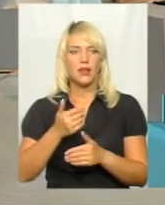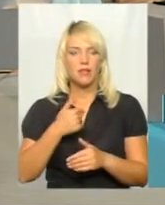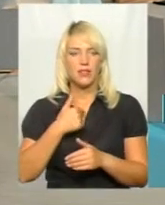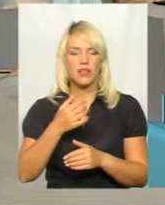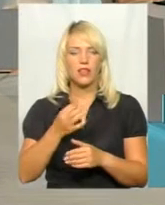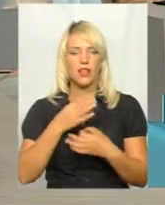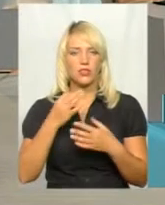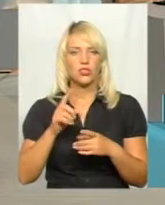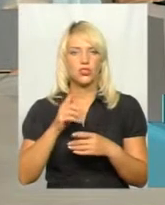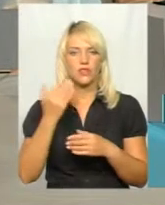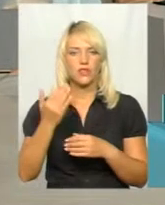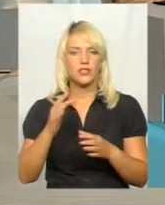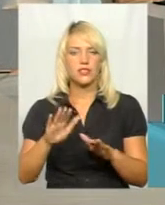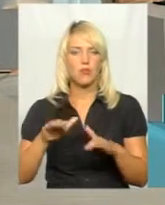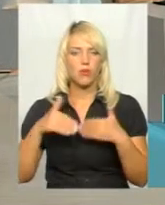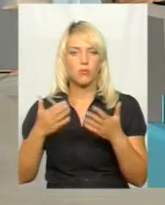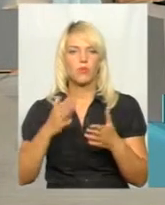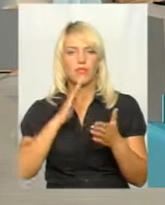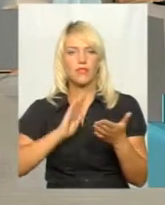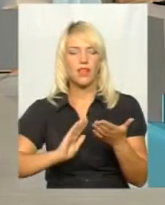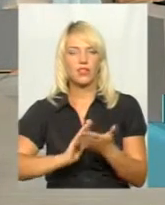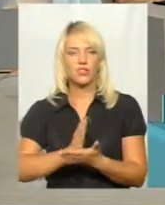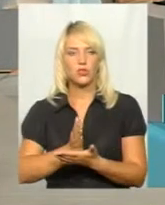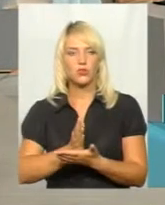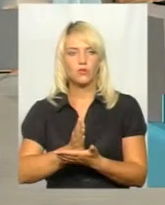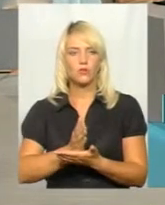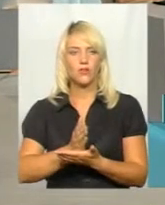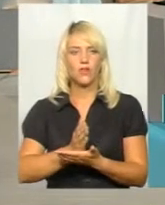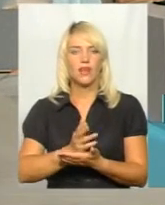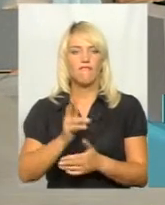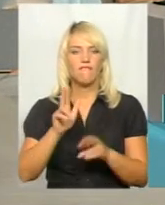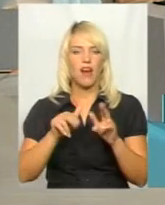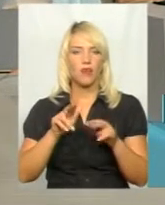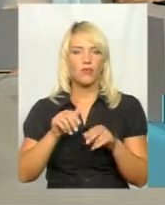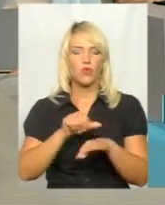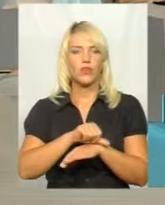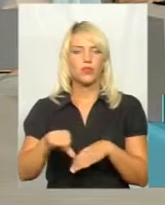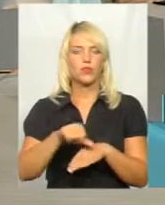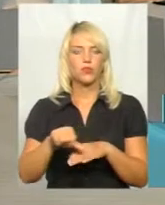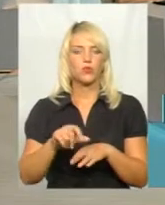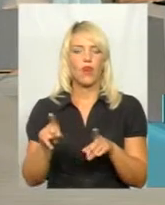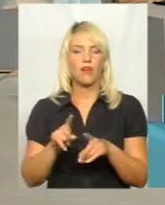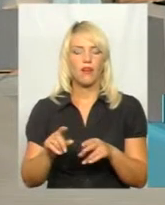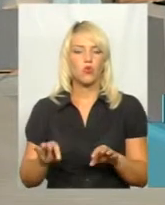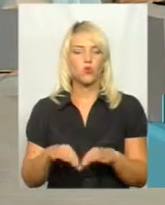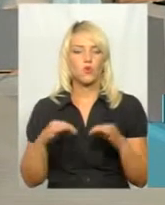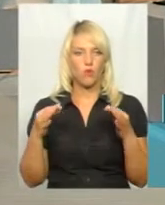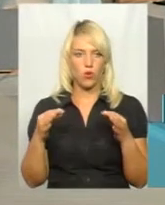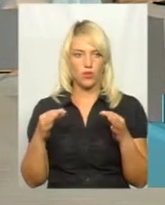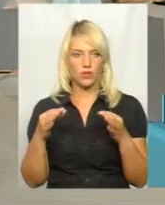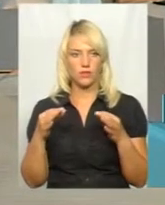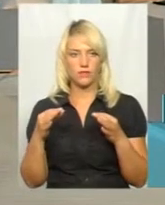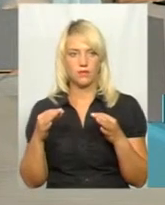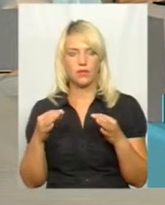він запропонував досить таку якісну, імпортну фарбу, яка дозволить, ну, при